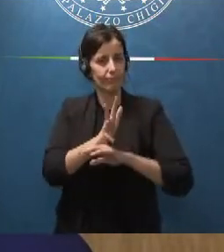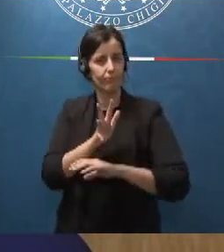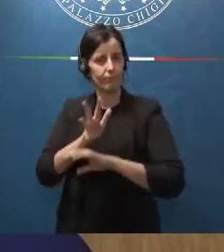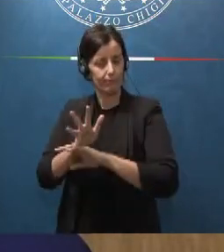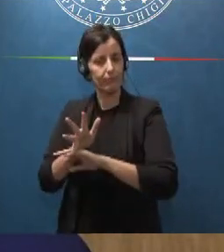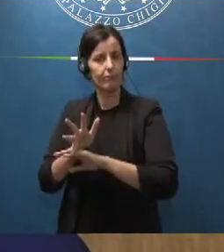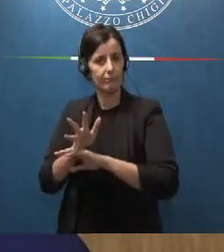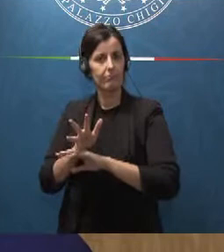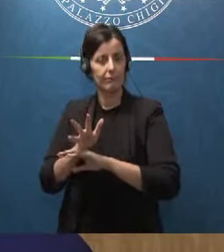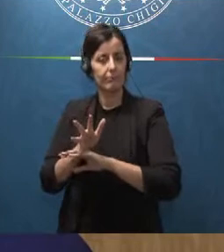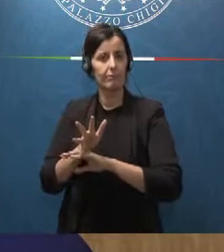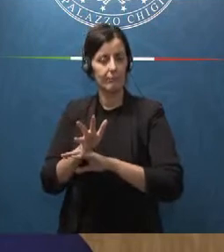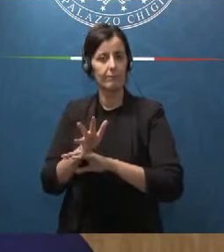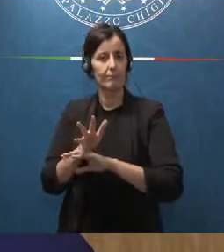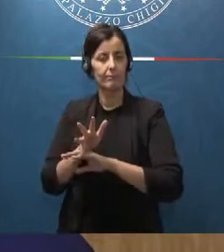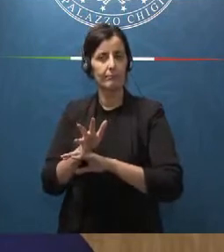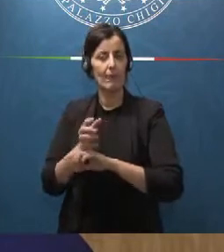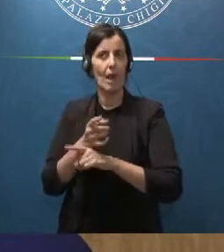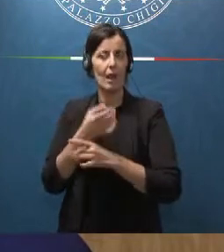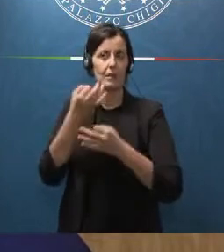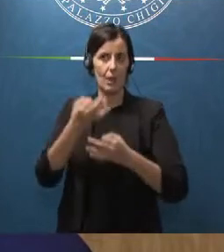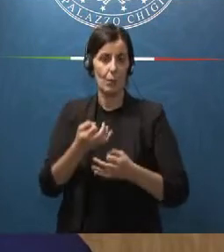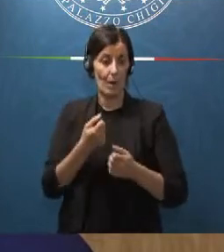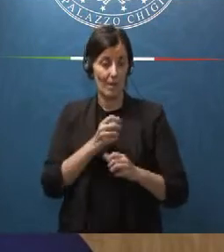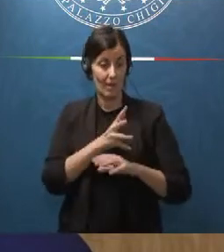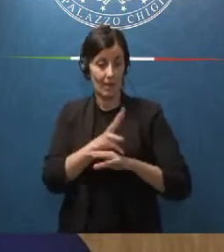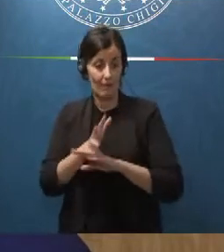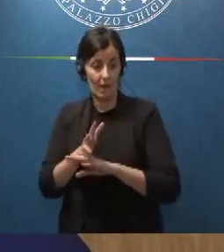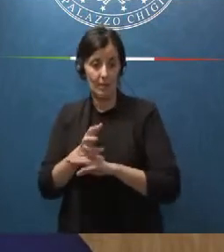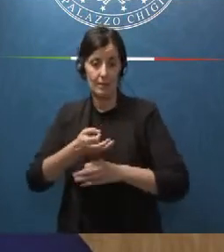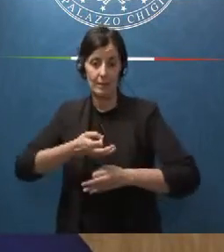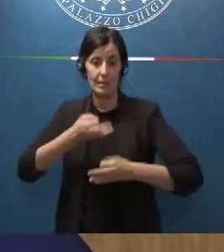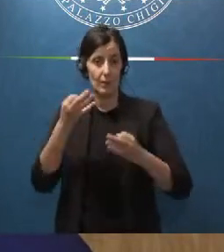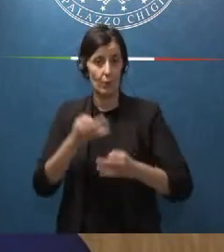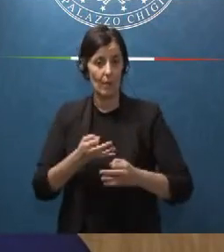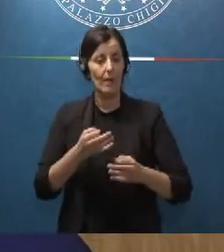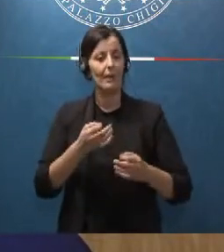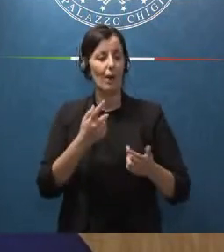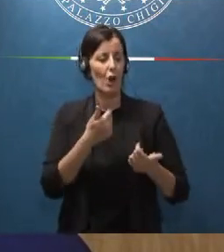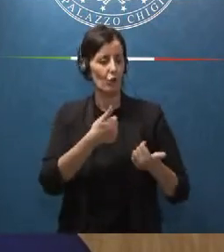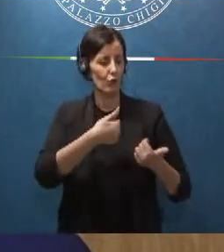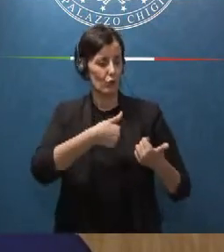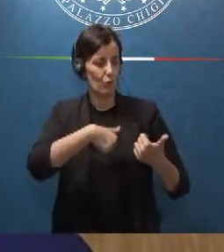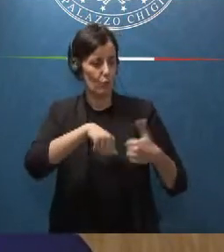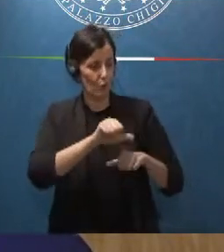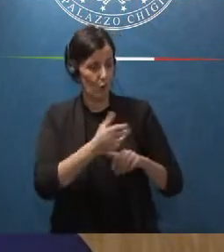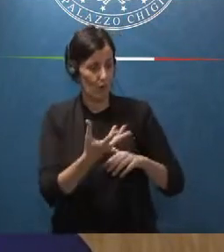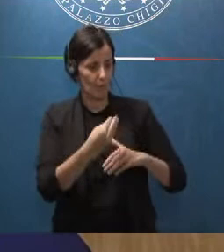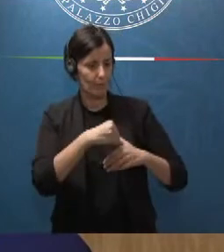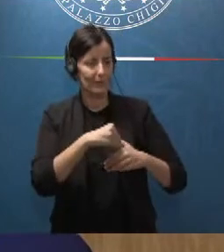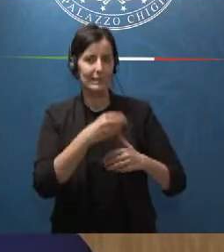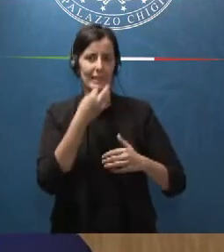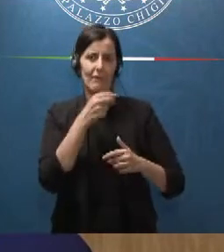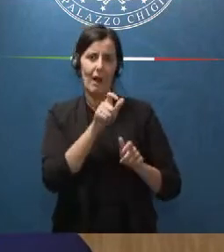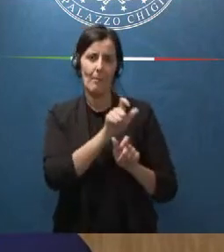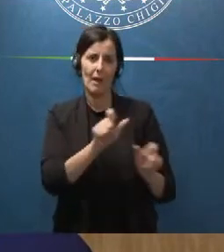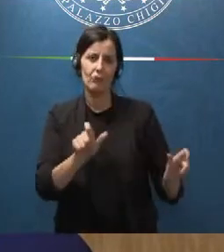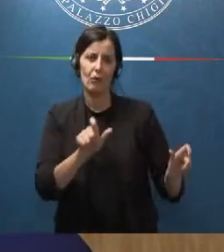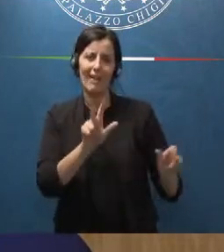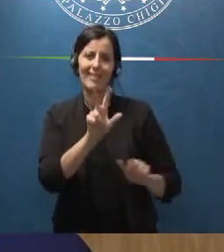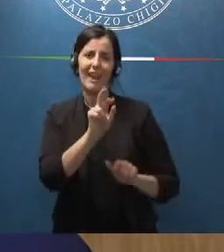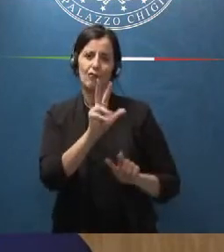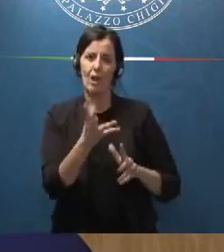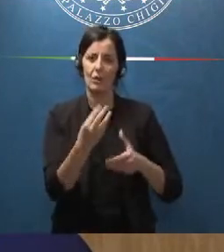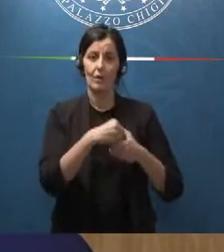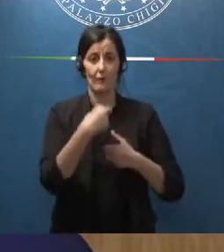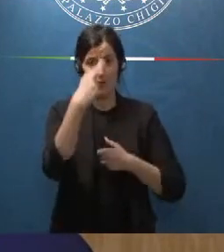misure che ci porteranno ad inserire oltre il turnover altre 300 persone vi ricordo che il decreto